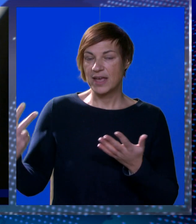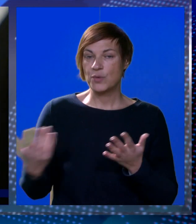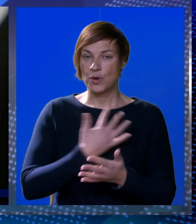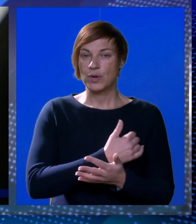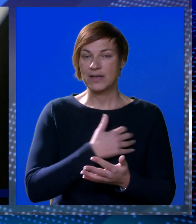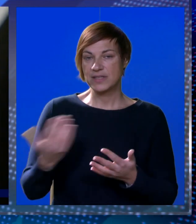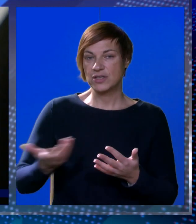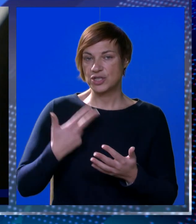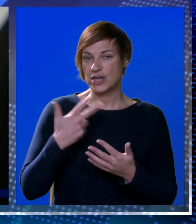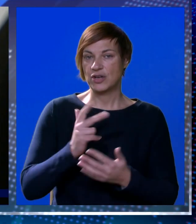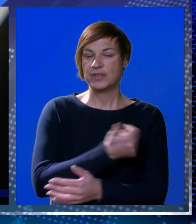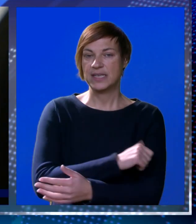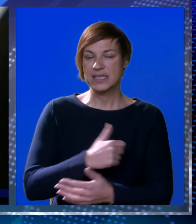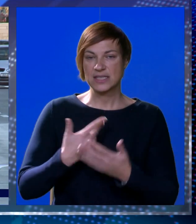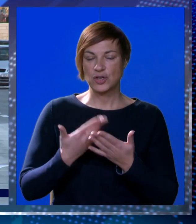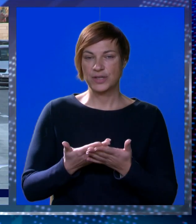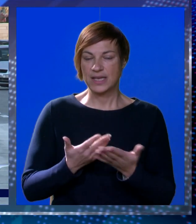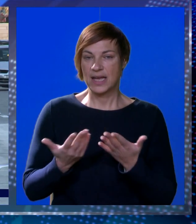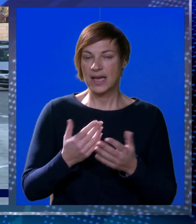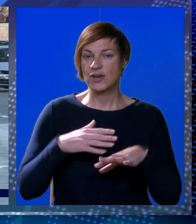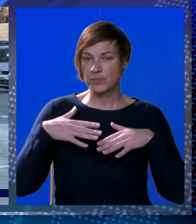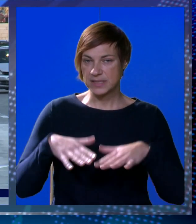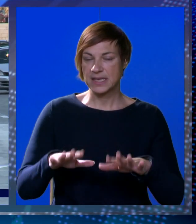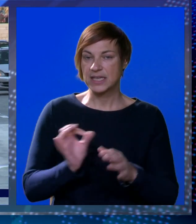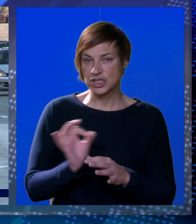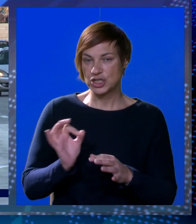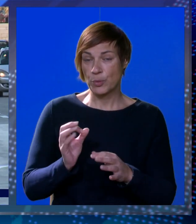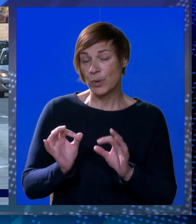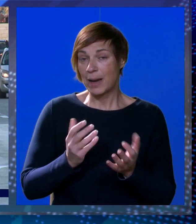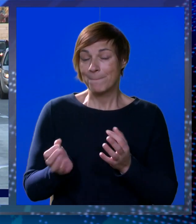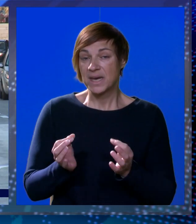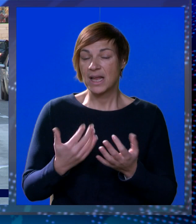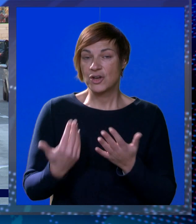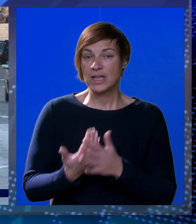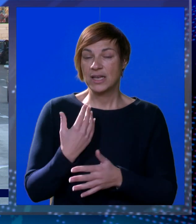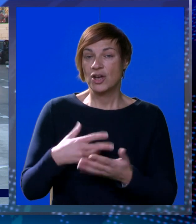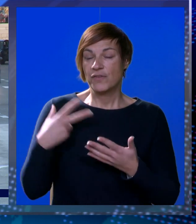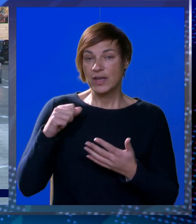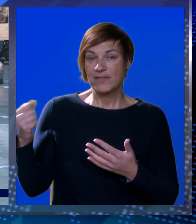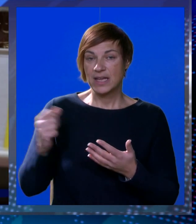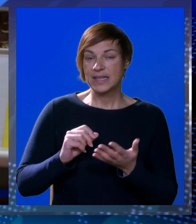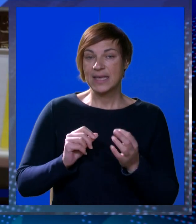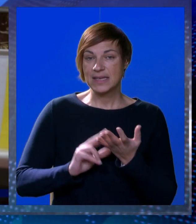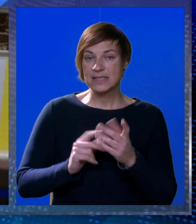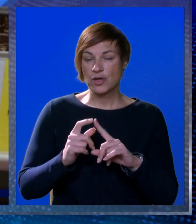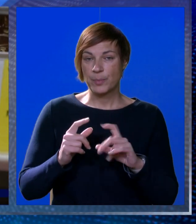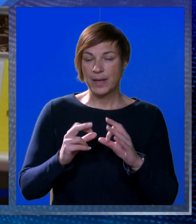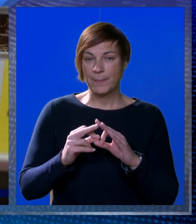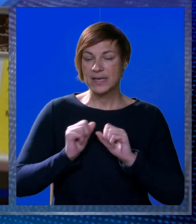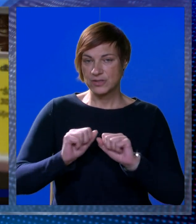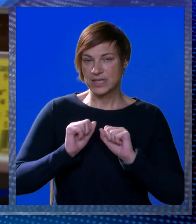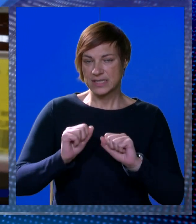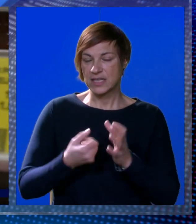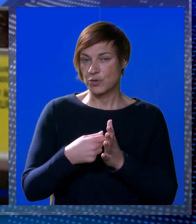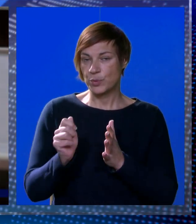Hrvatskoj je stigla nakon skoro 30 godina, a kako bi se građani što bolje prilagodili novoj valuti i stopama inflacije, iz